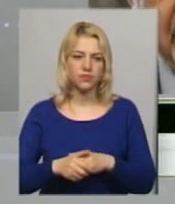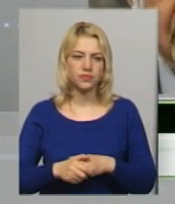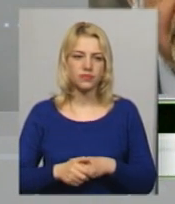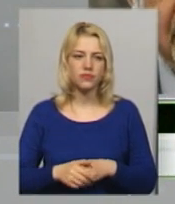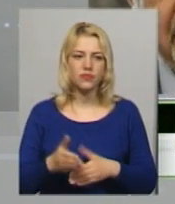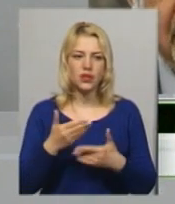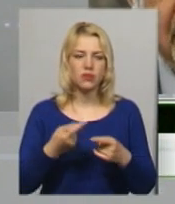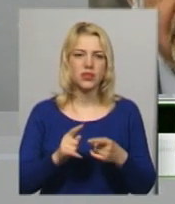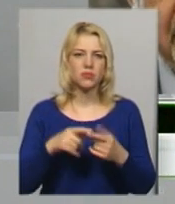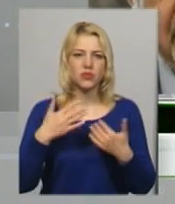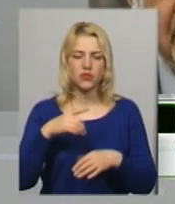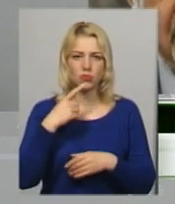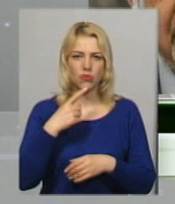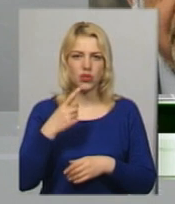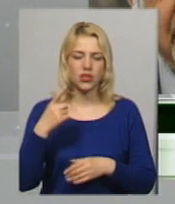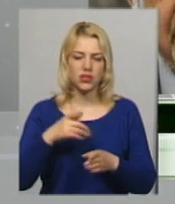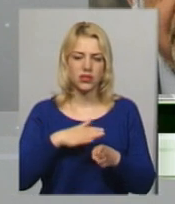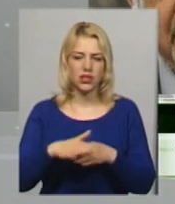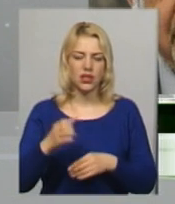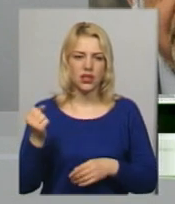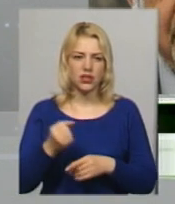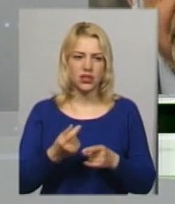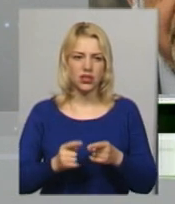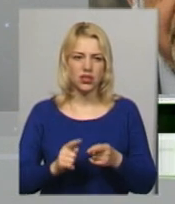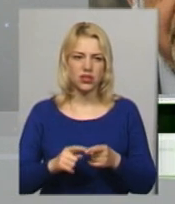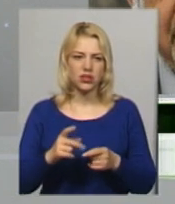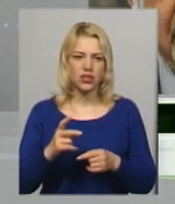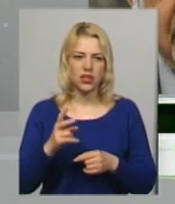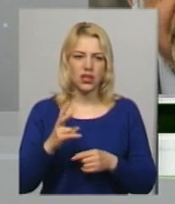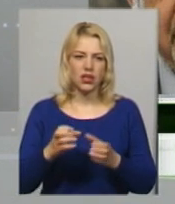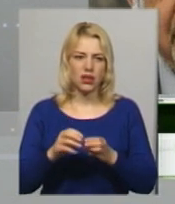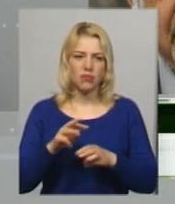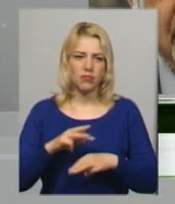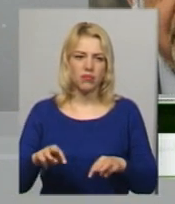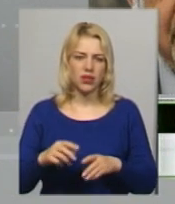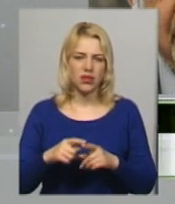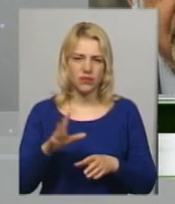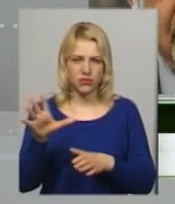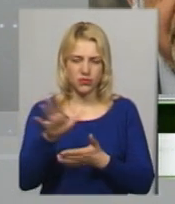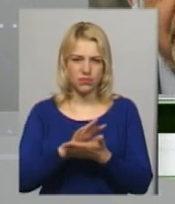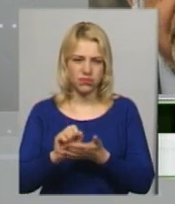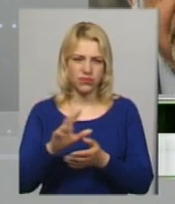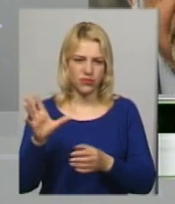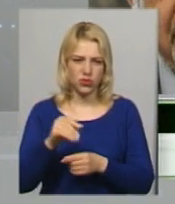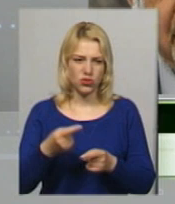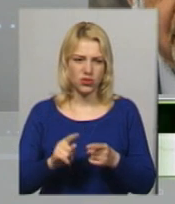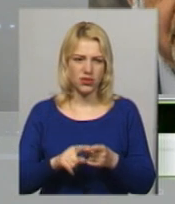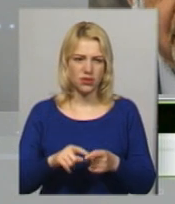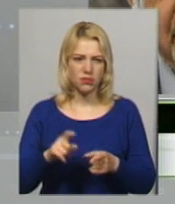це говоримо вже цілий тиждень. Це Кабмін на Парсачі, це пов'язано з Днями Європи. Ми звертаємося до всіх, щоб